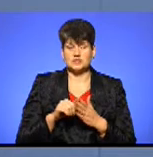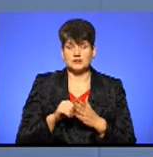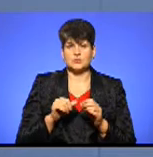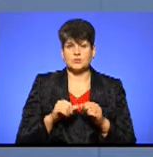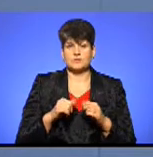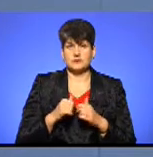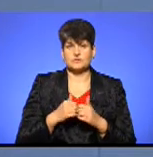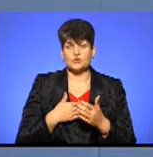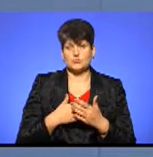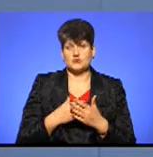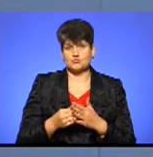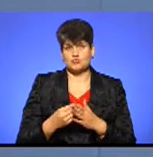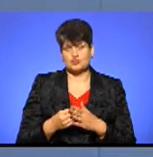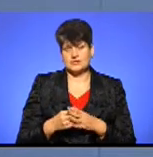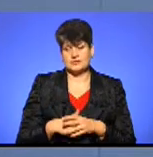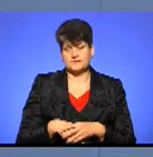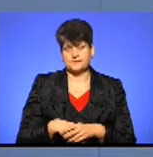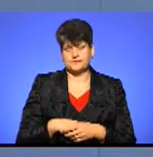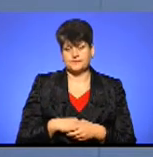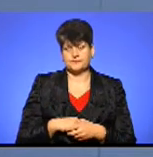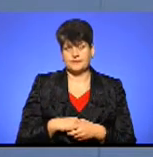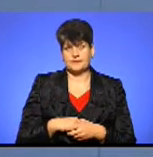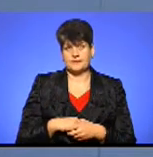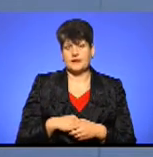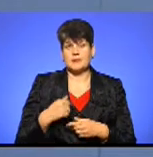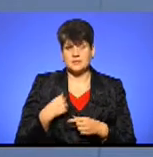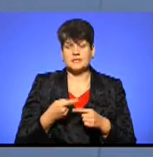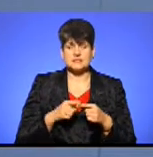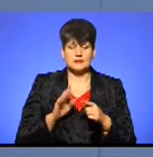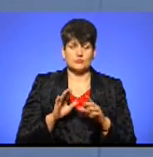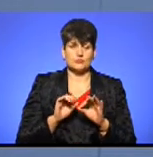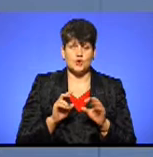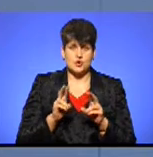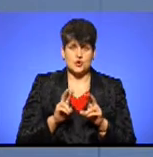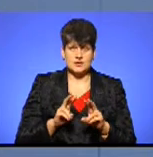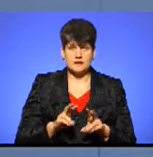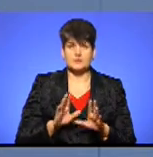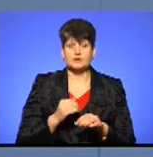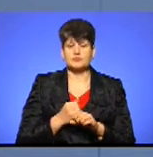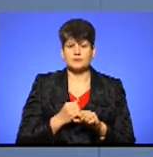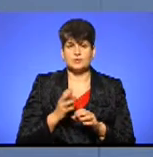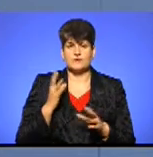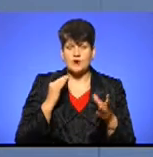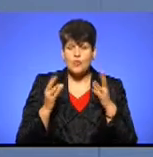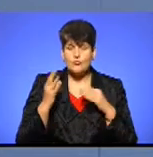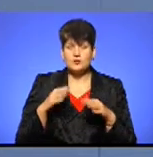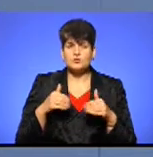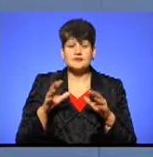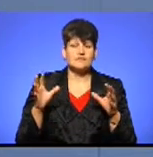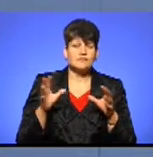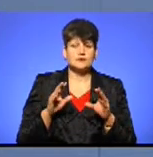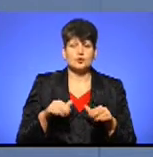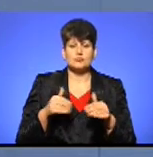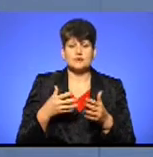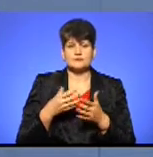в громадському бюджеті. Ми це будемо розглядати і будемо з цим працювати, і будемо враховувати пропозиції всіх, хто подав свої